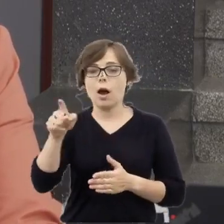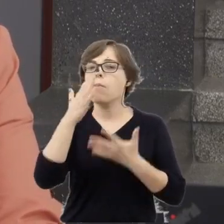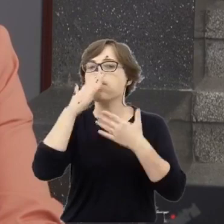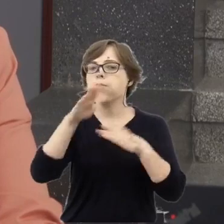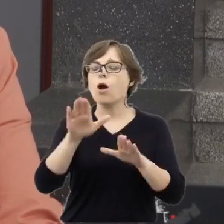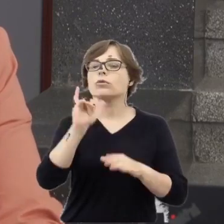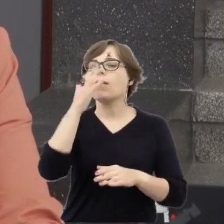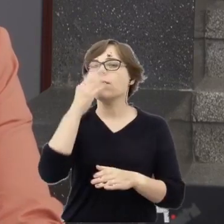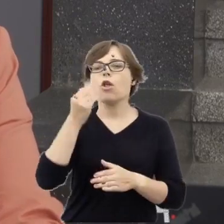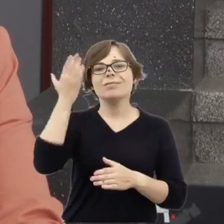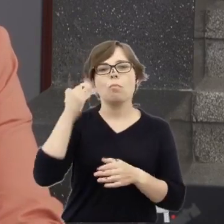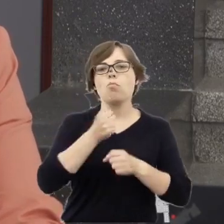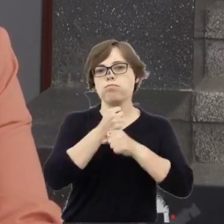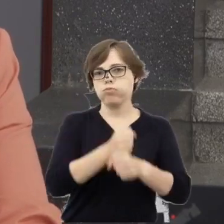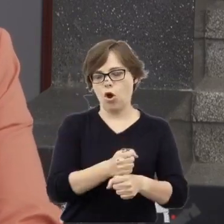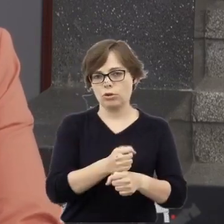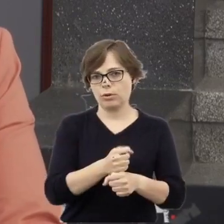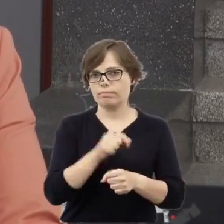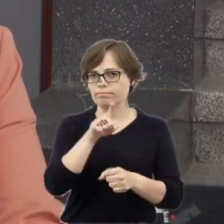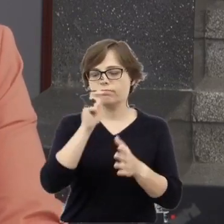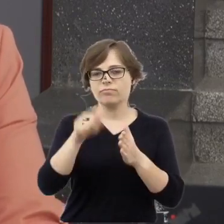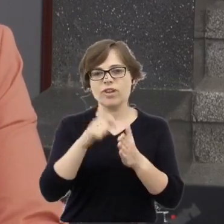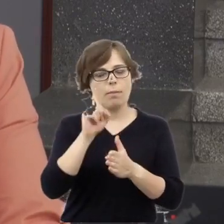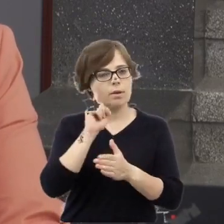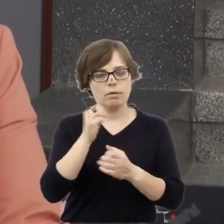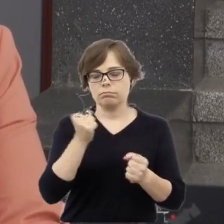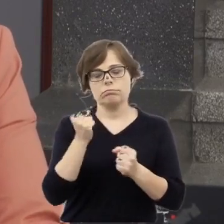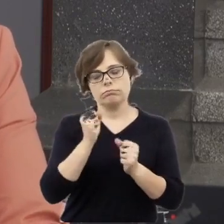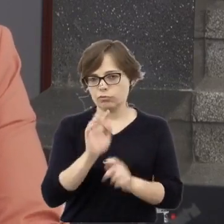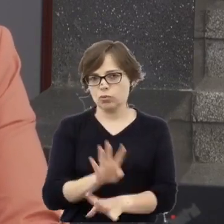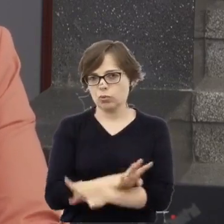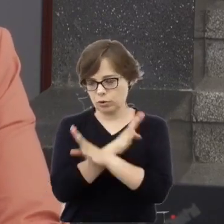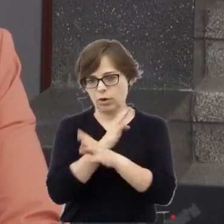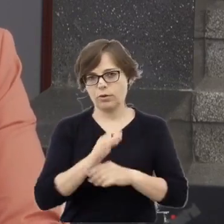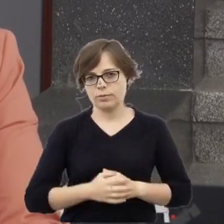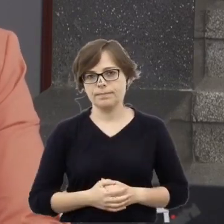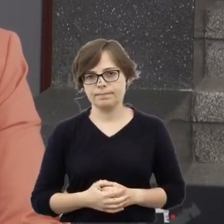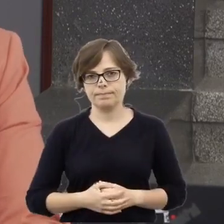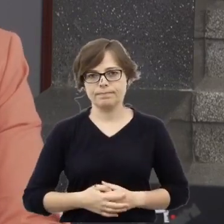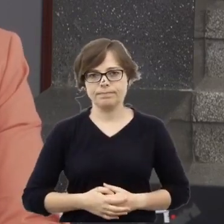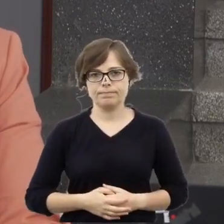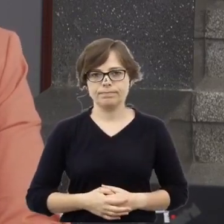Jest to dosyć wzruszający obraz.